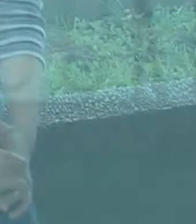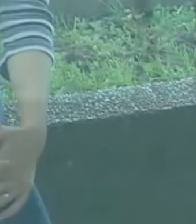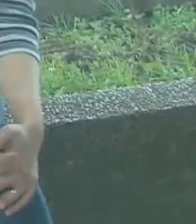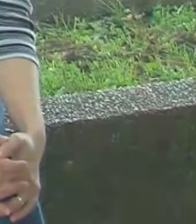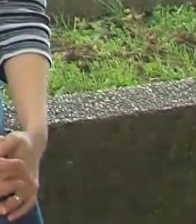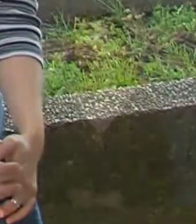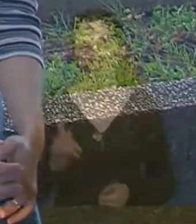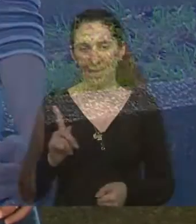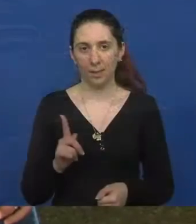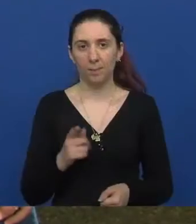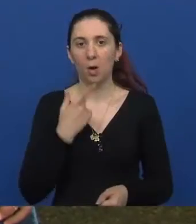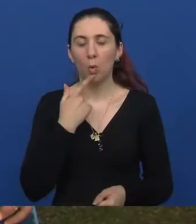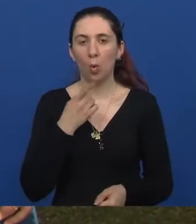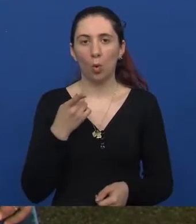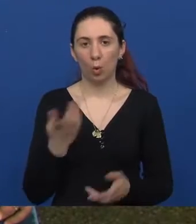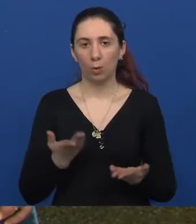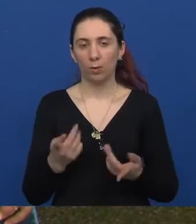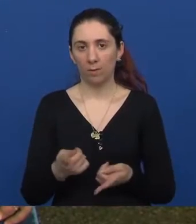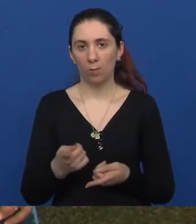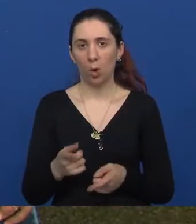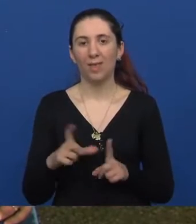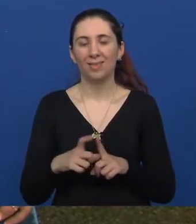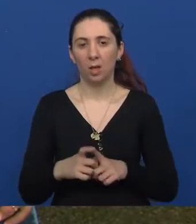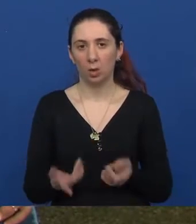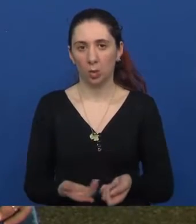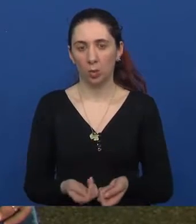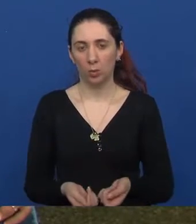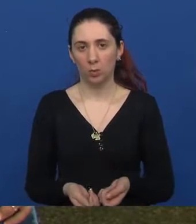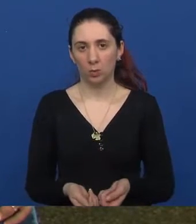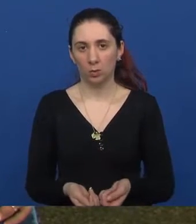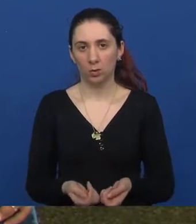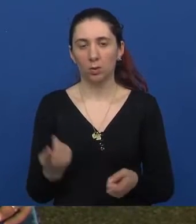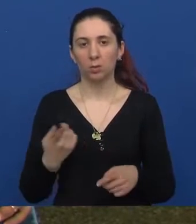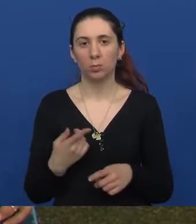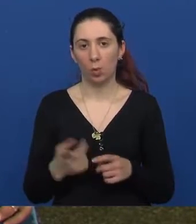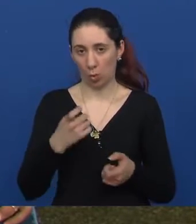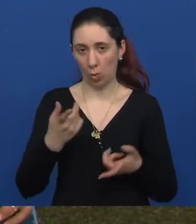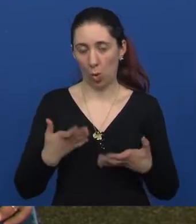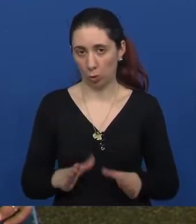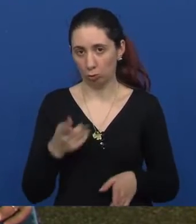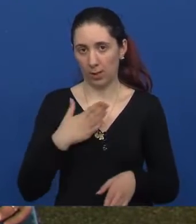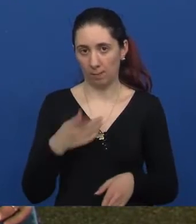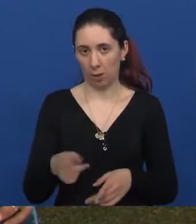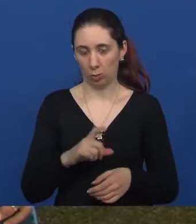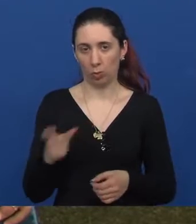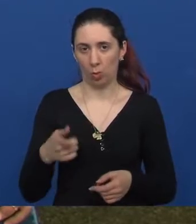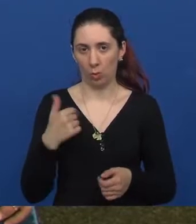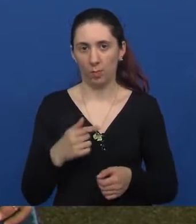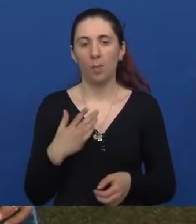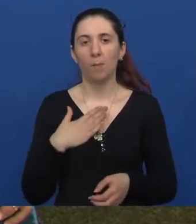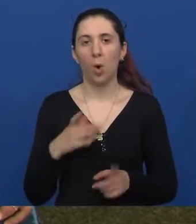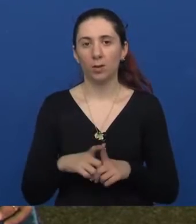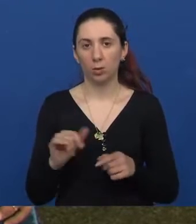Evo Irma, koja je tvoja diagnoza i zapravo odrođenja imaš tu diagnozu, je li tako? Da, moja